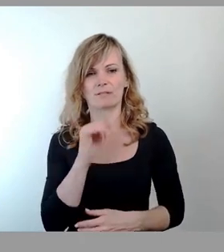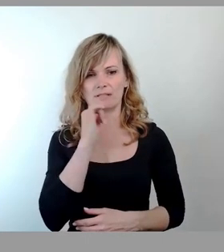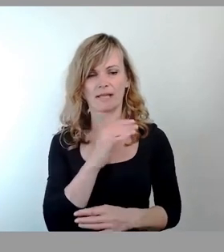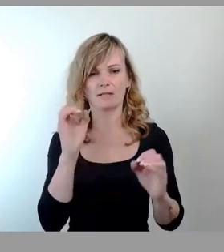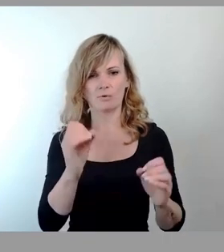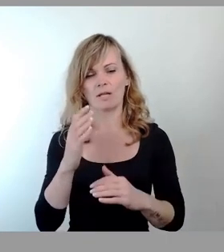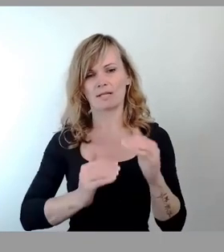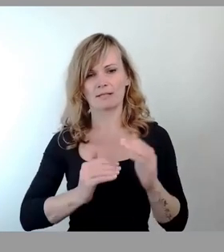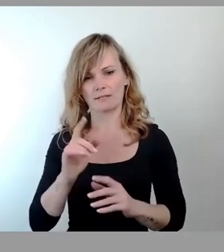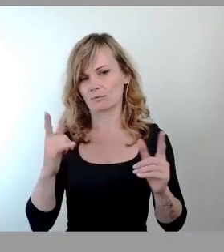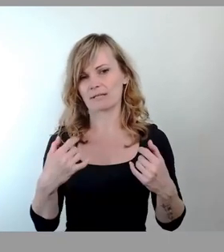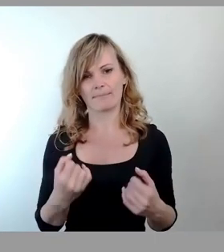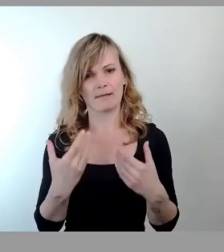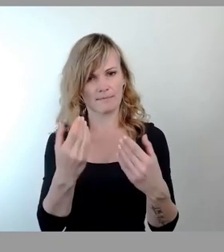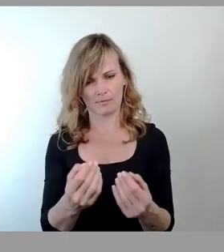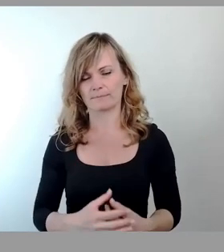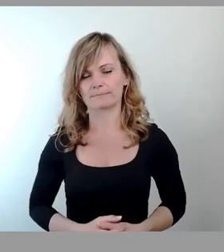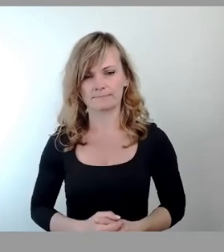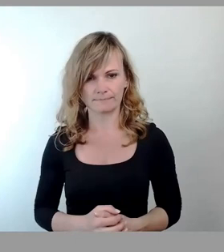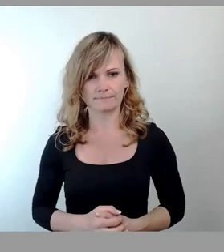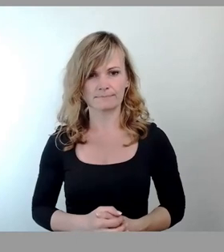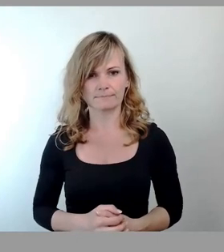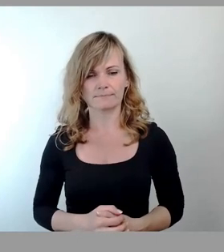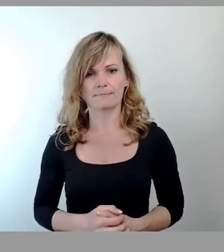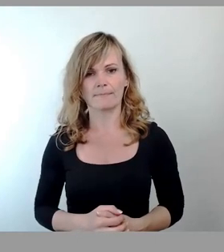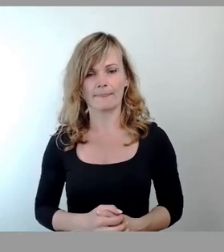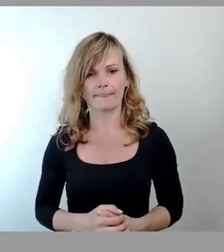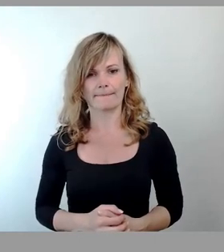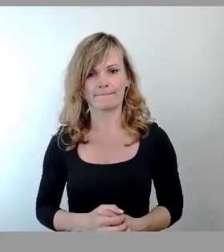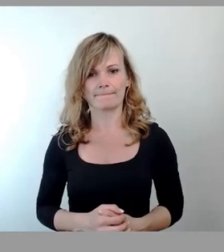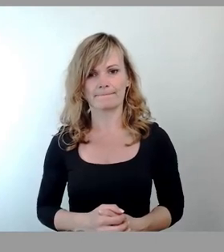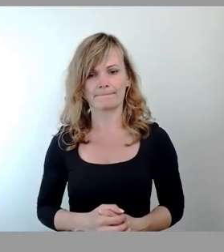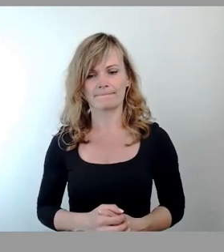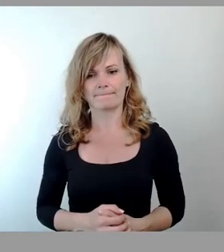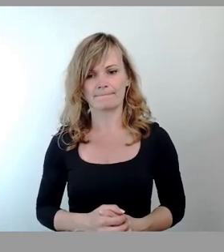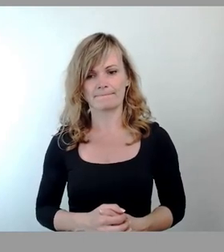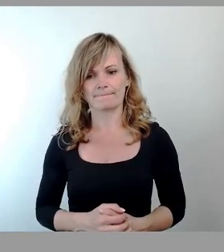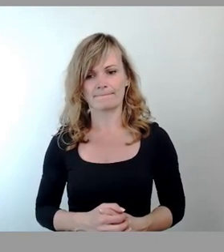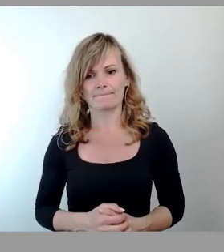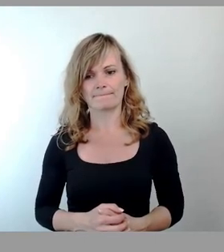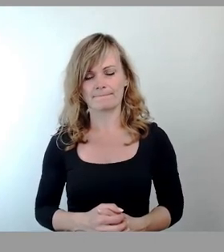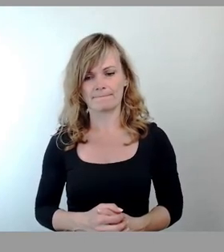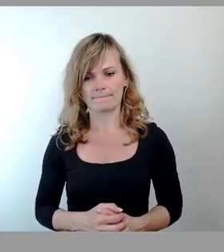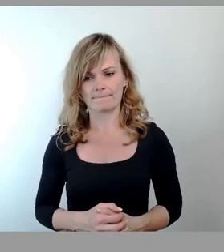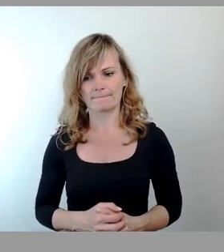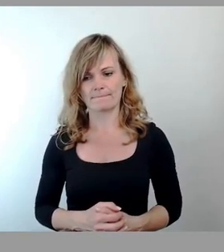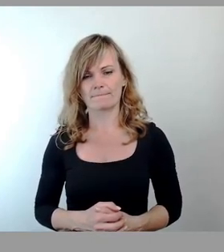Dann nehmen wir den federführenden Ausschussbericht. Und ich stelle